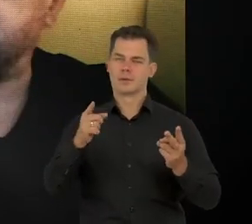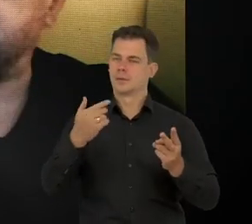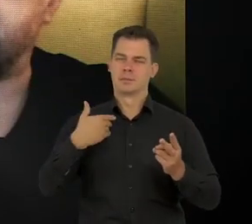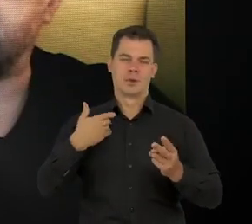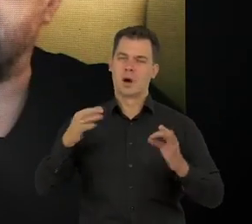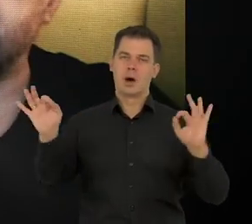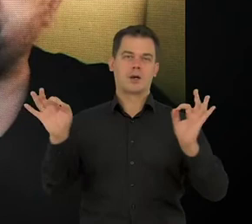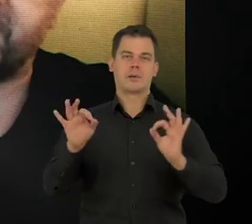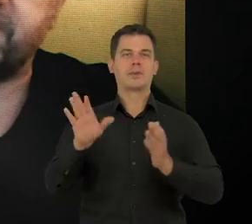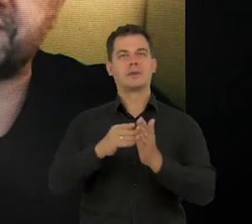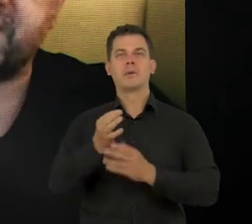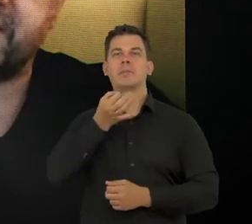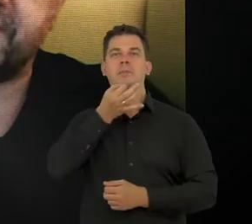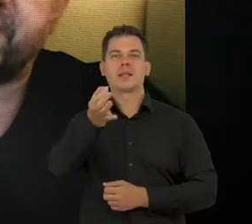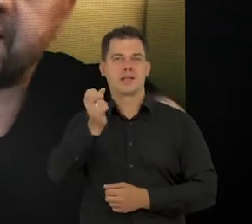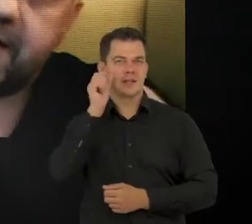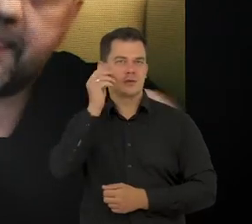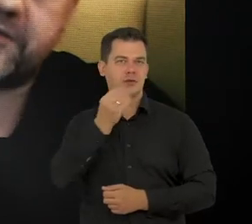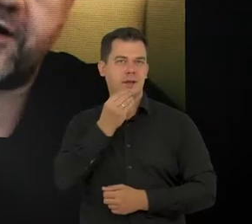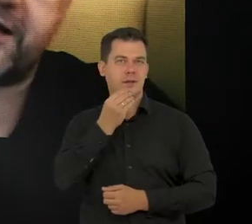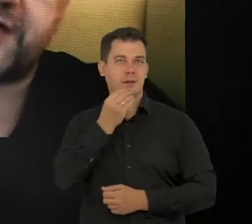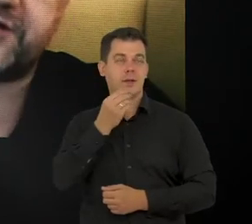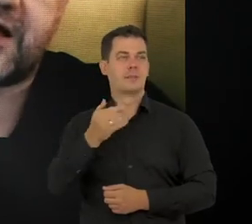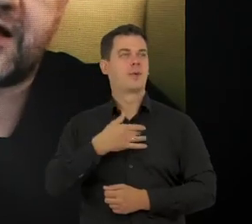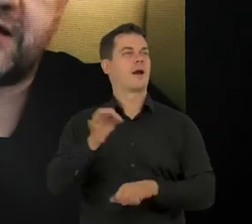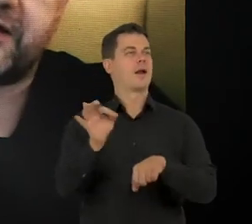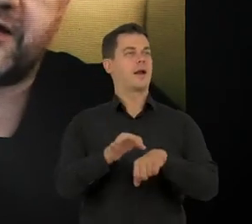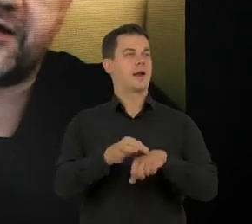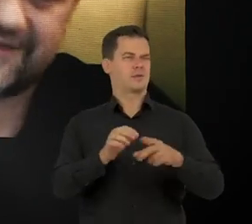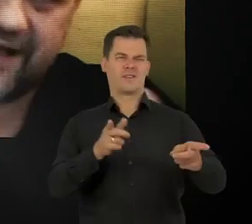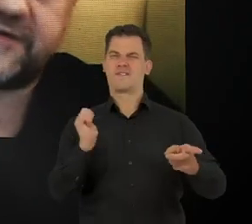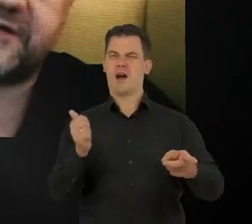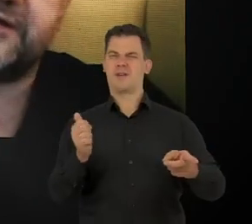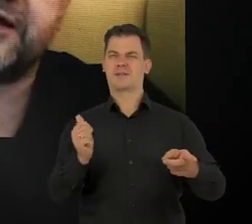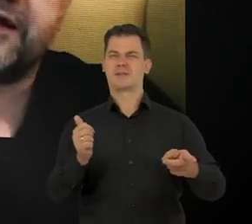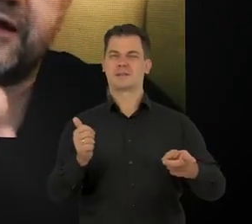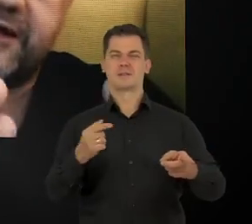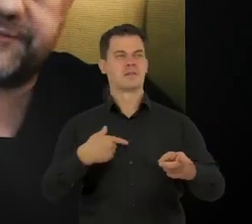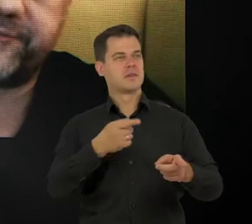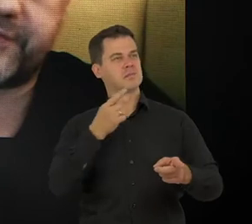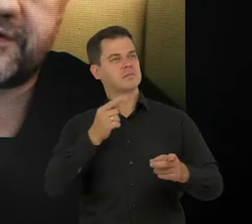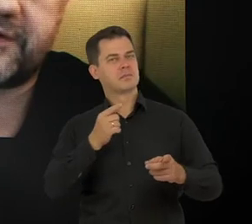ta słynna sytuacja w pytaniu na śniadanie, w której do lekarza znawcy